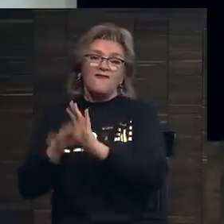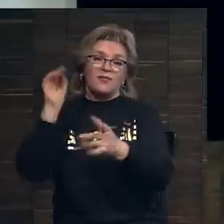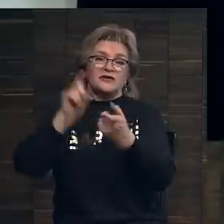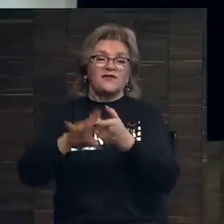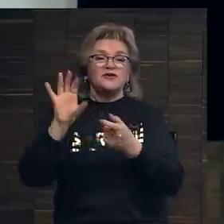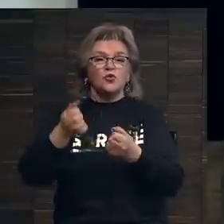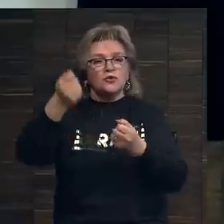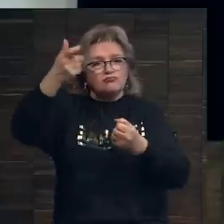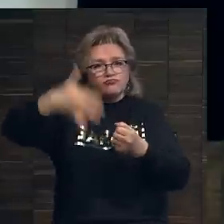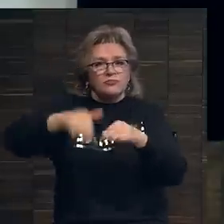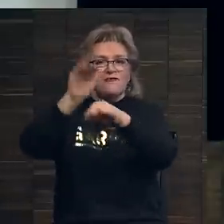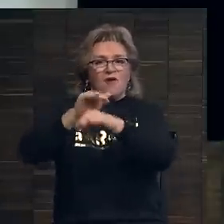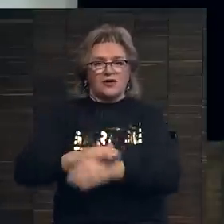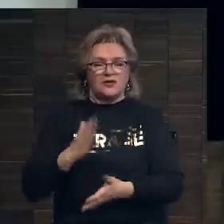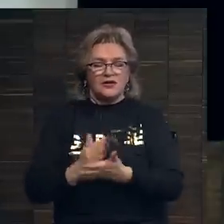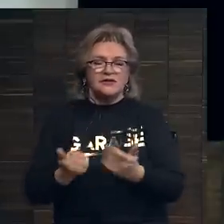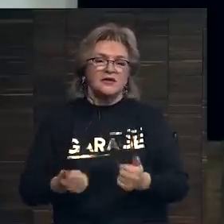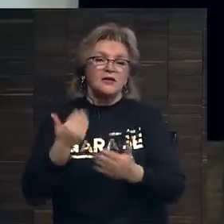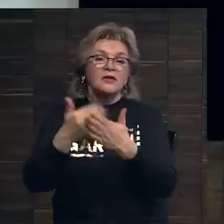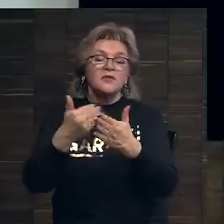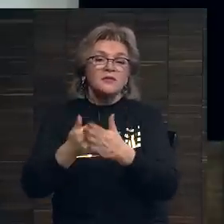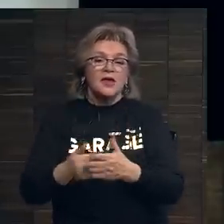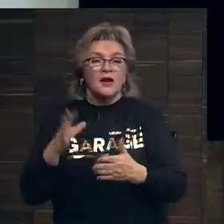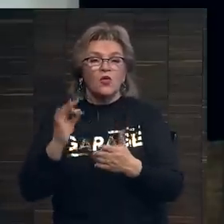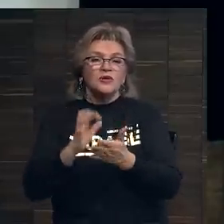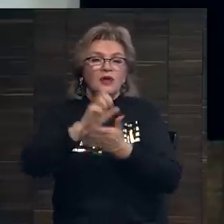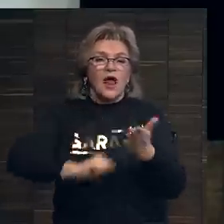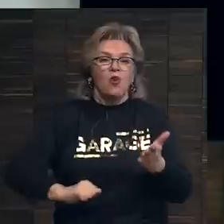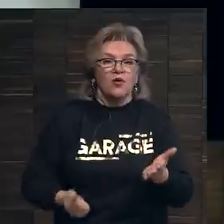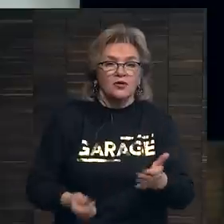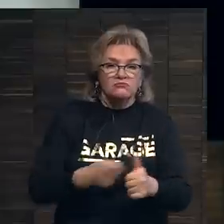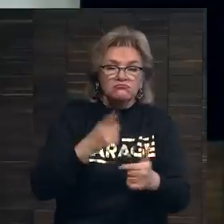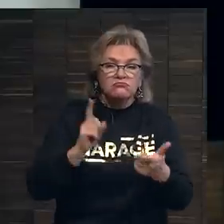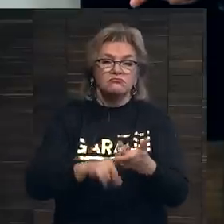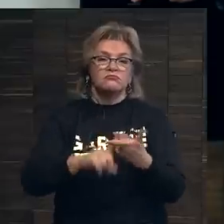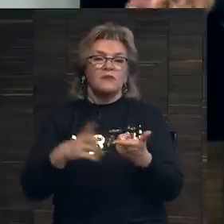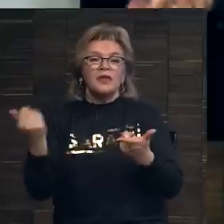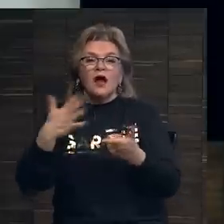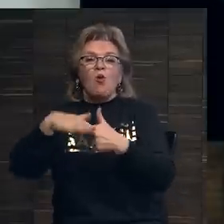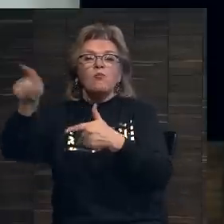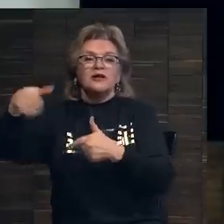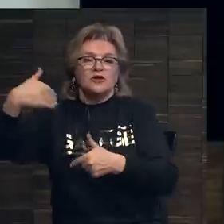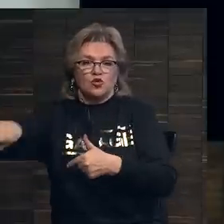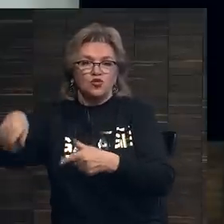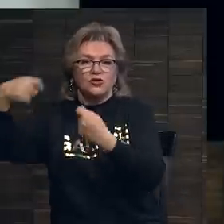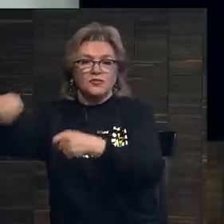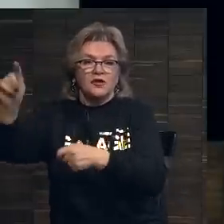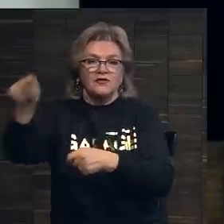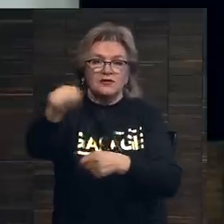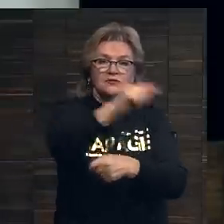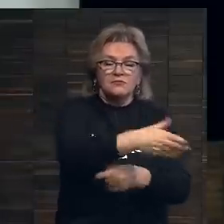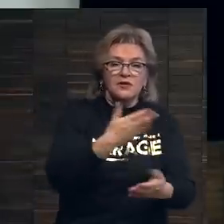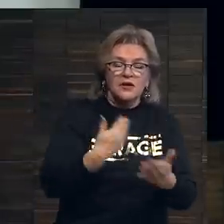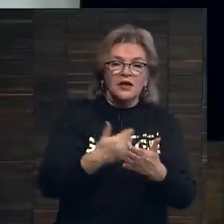зависит от целого ряда факторов, от налогов, от того, на каком рынке лучше всего продается произведение.